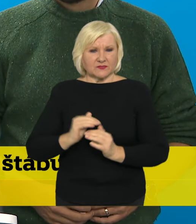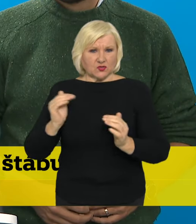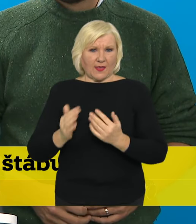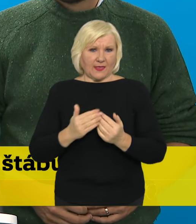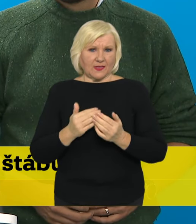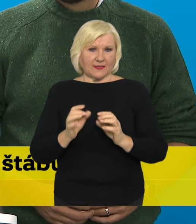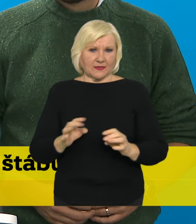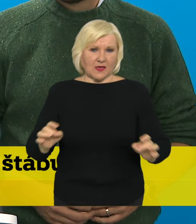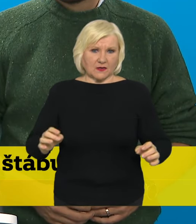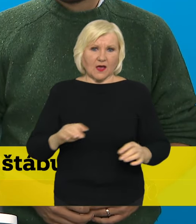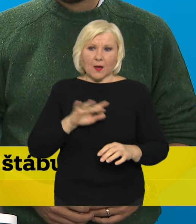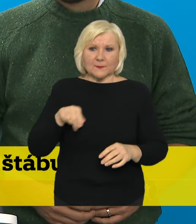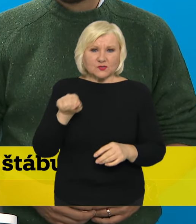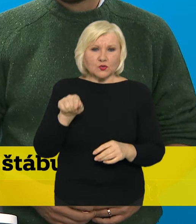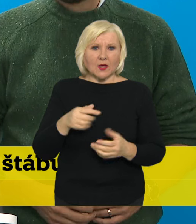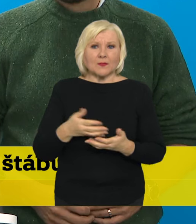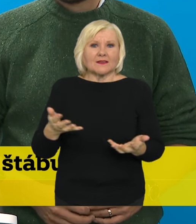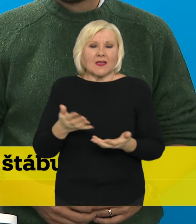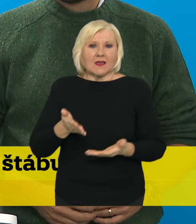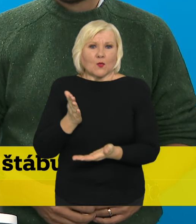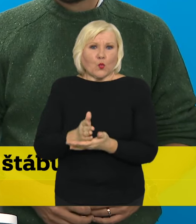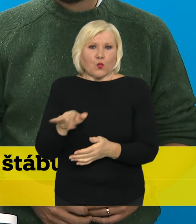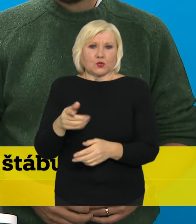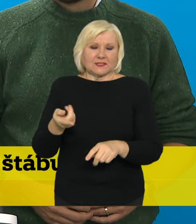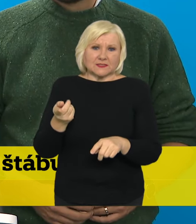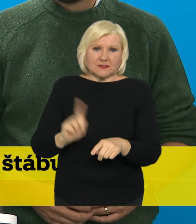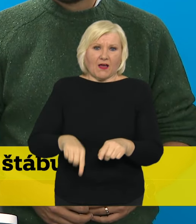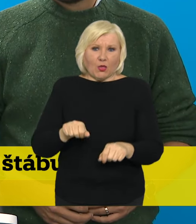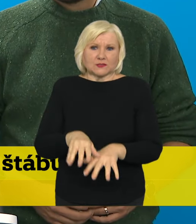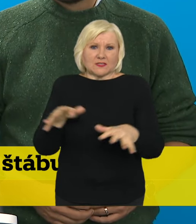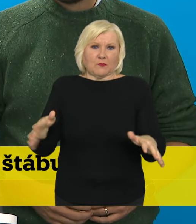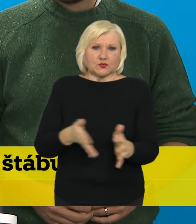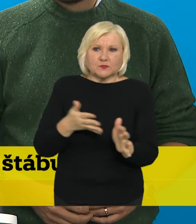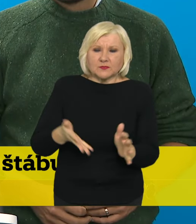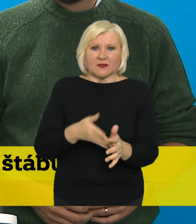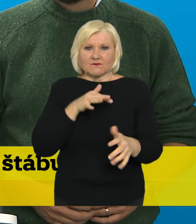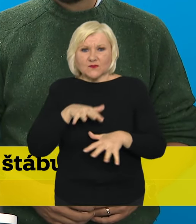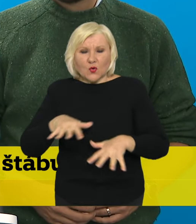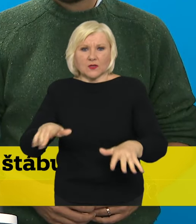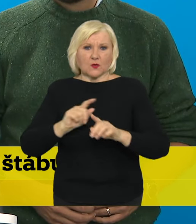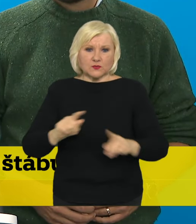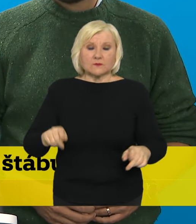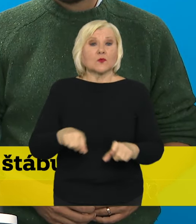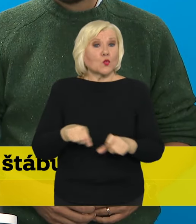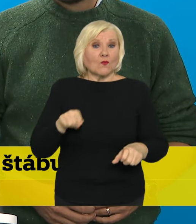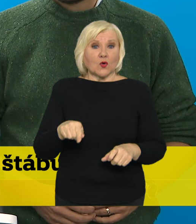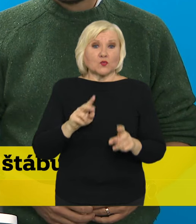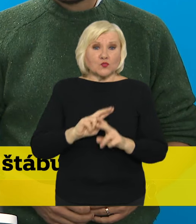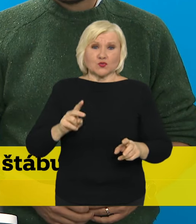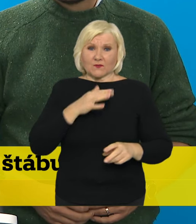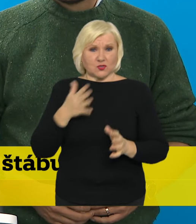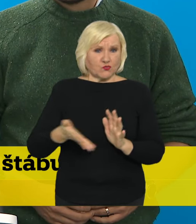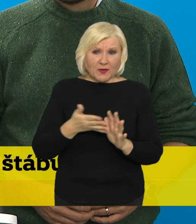těch oblastech, které už bohužel utrpěly zaplavení. Může zde být kontaminovaná voda,